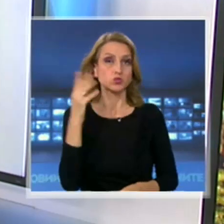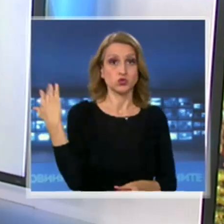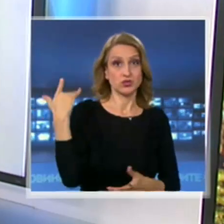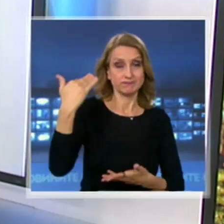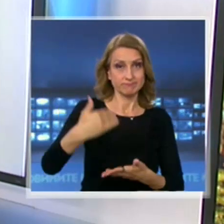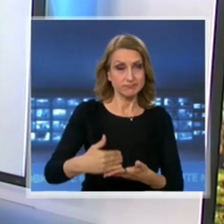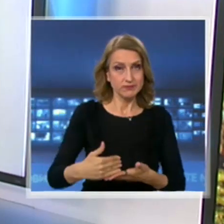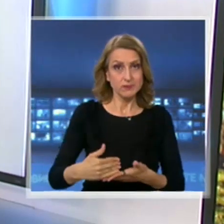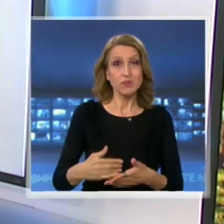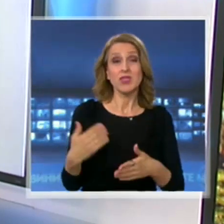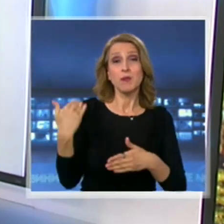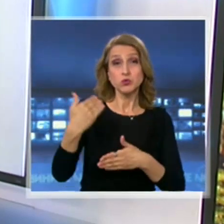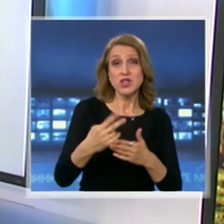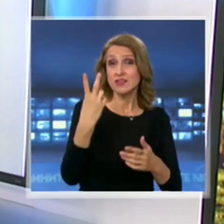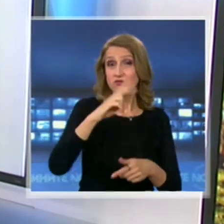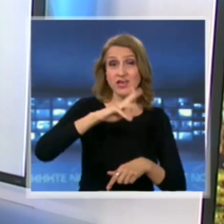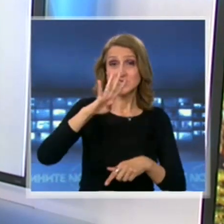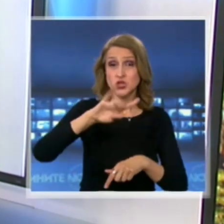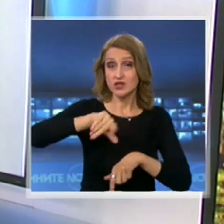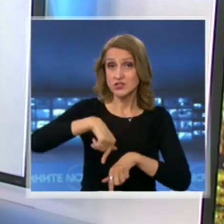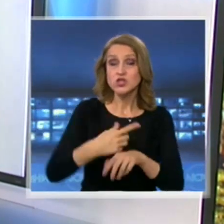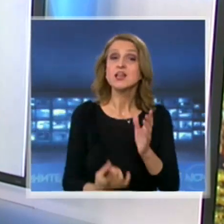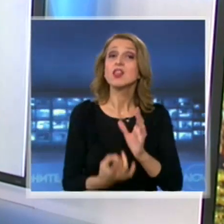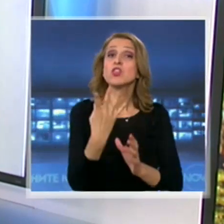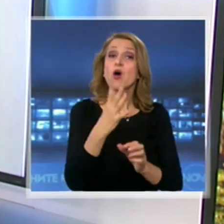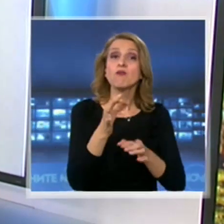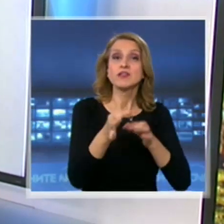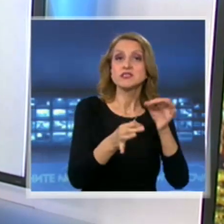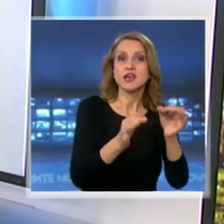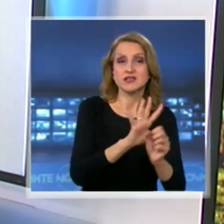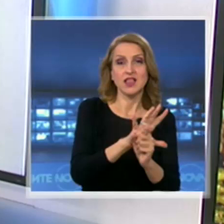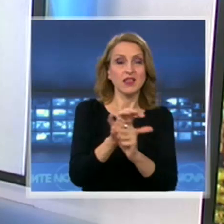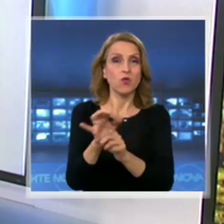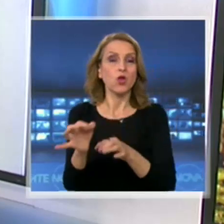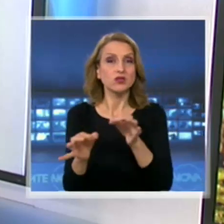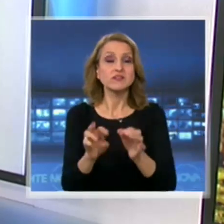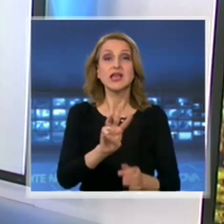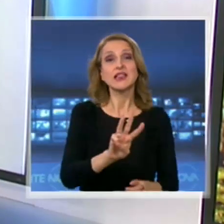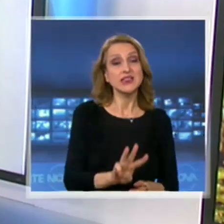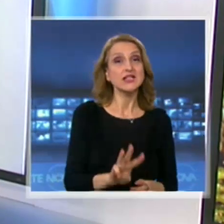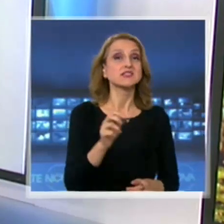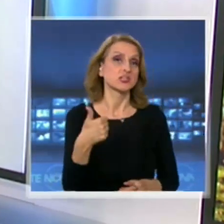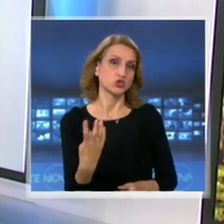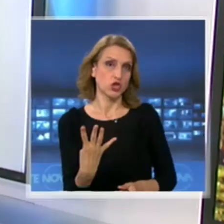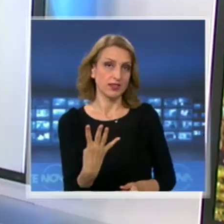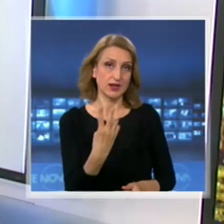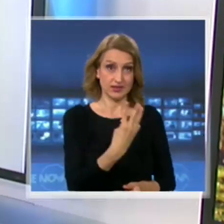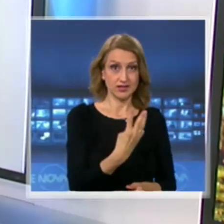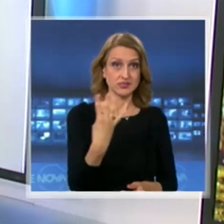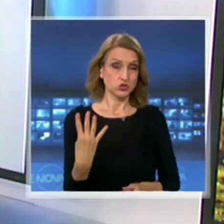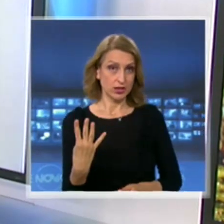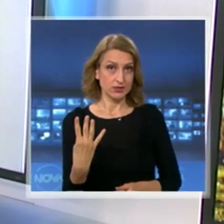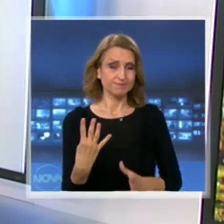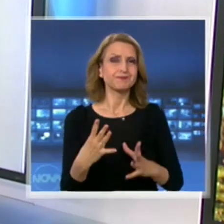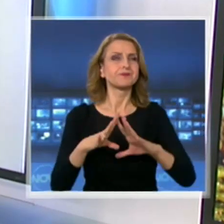24 часа доказани нови случаи на заразени с COVID-19 са 34. А